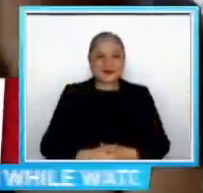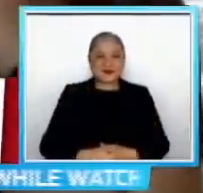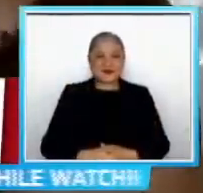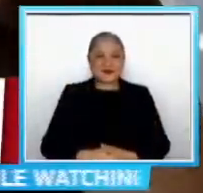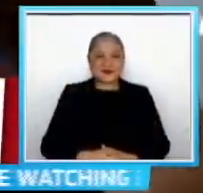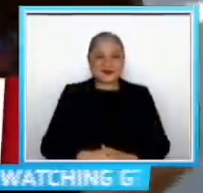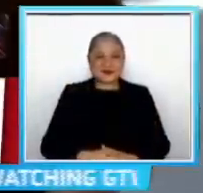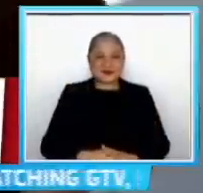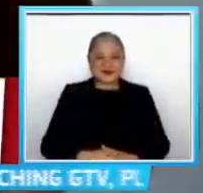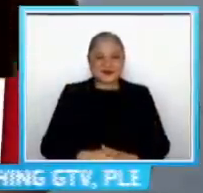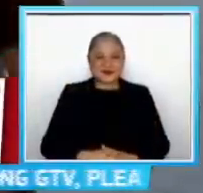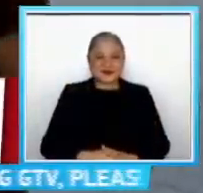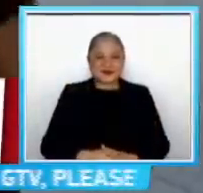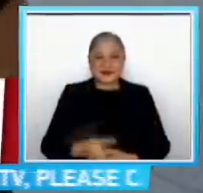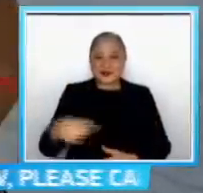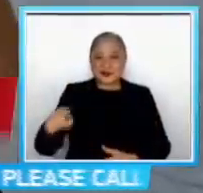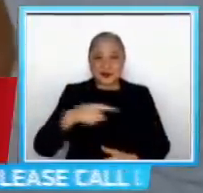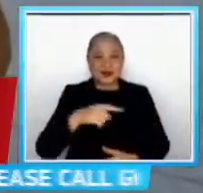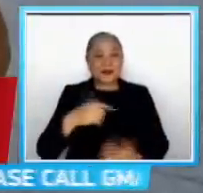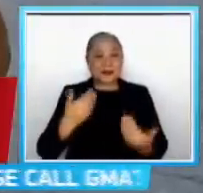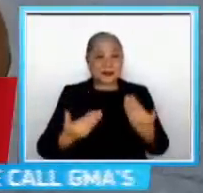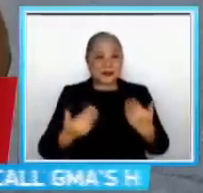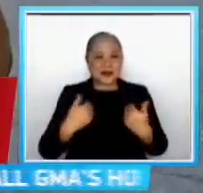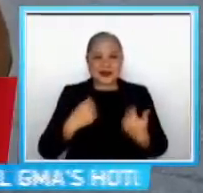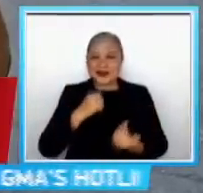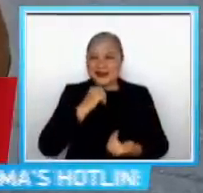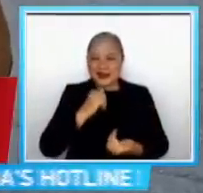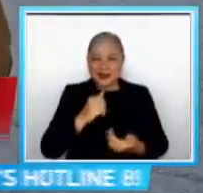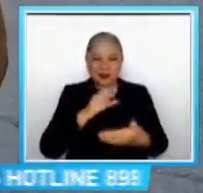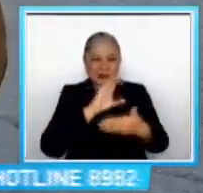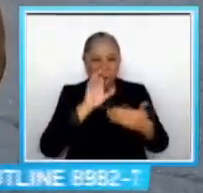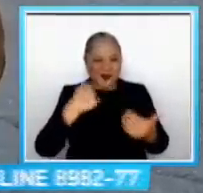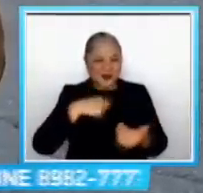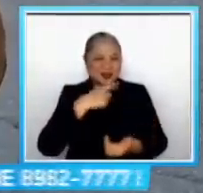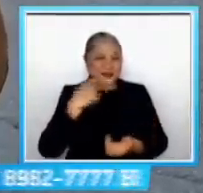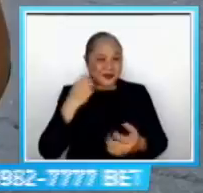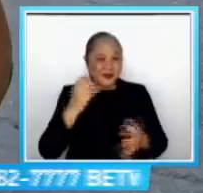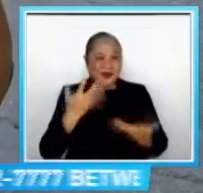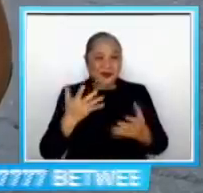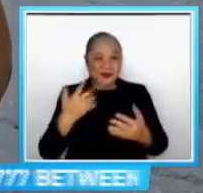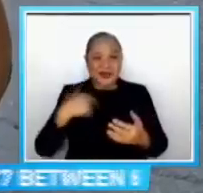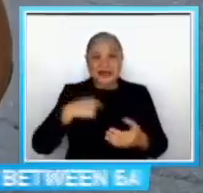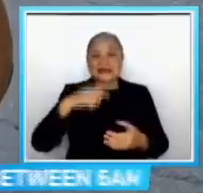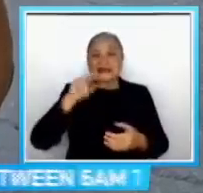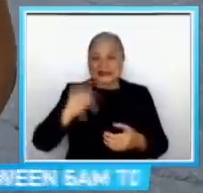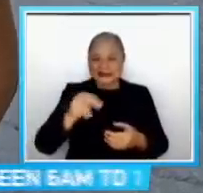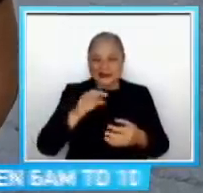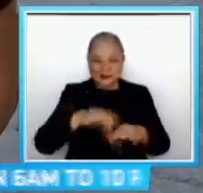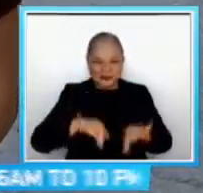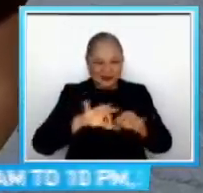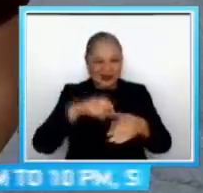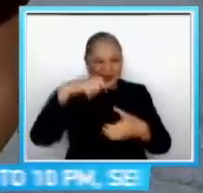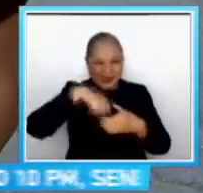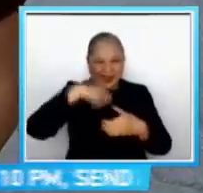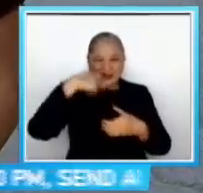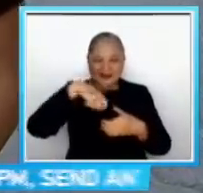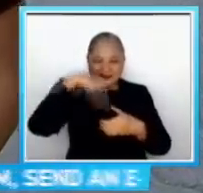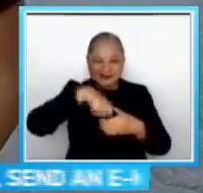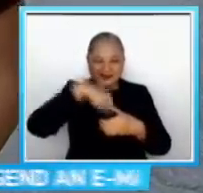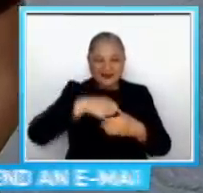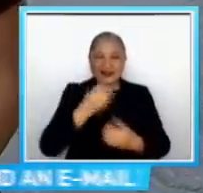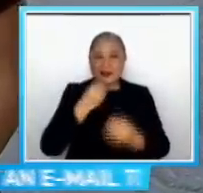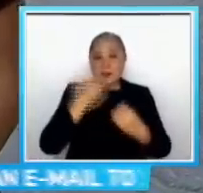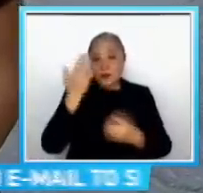Para sa marami sa atin, hindi naman talaga makukompleto ang ating summer Kung hindi tayo makakain ng halo-halo Bawat sangkap kasi niya,